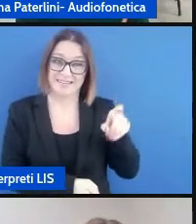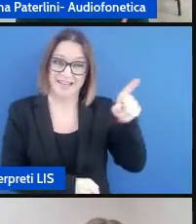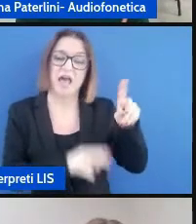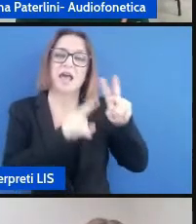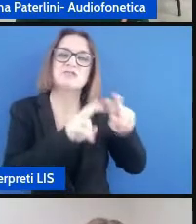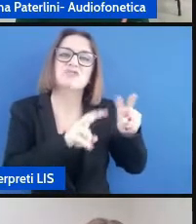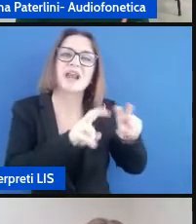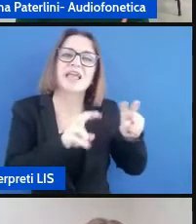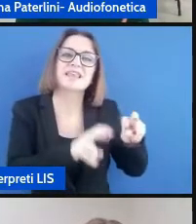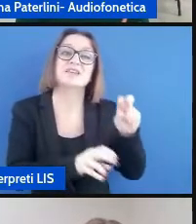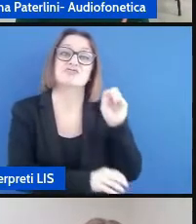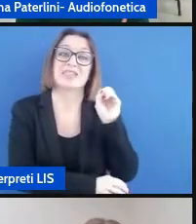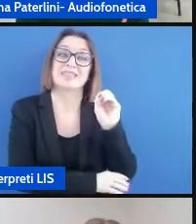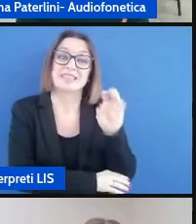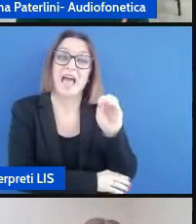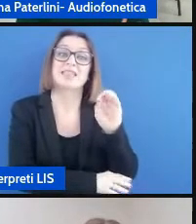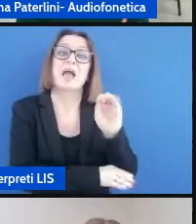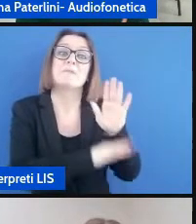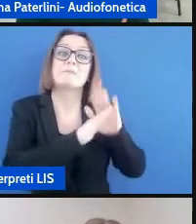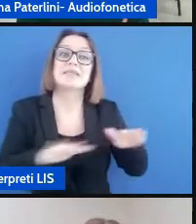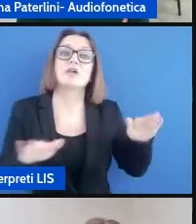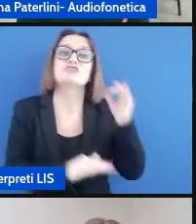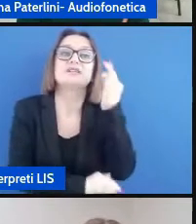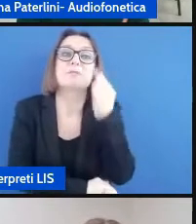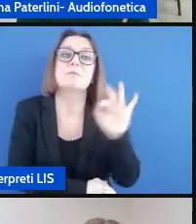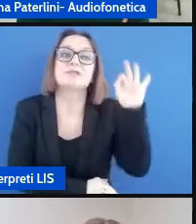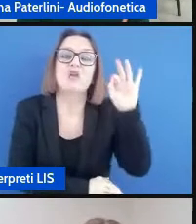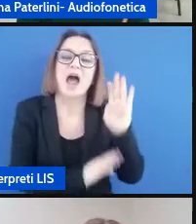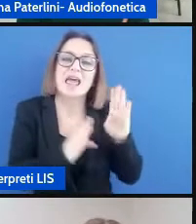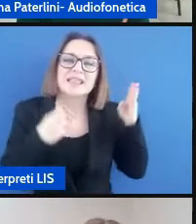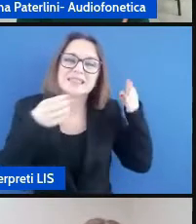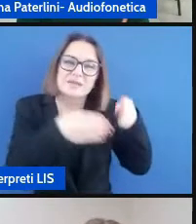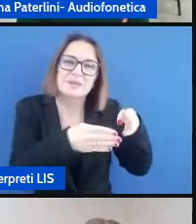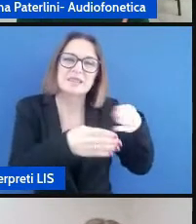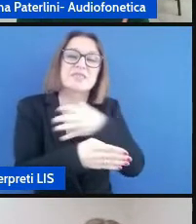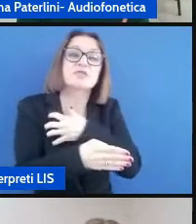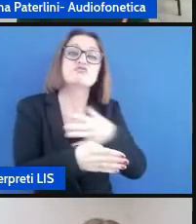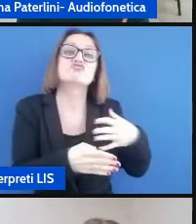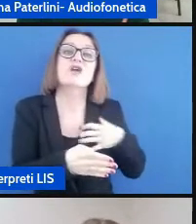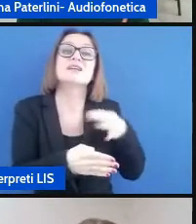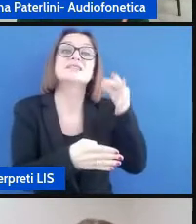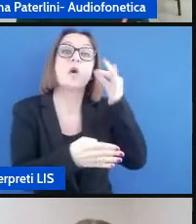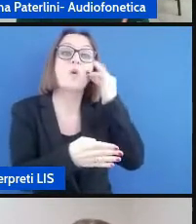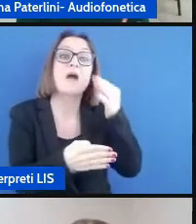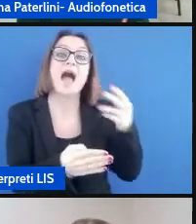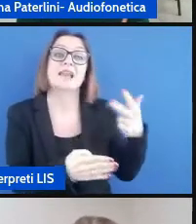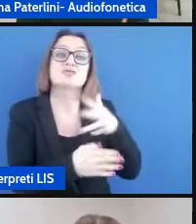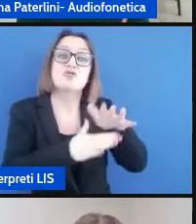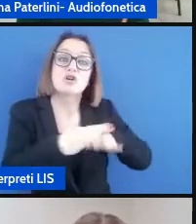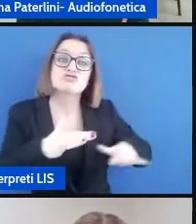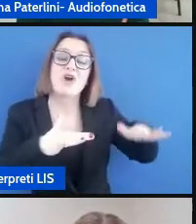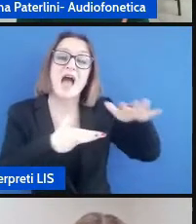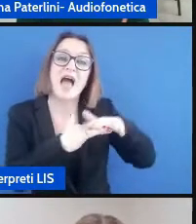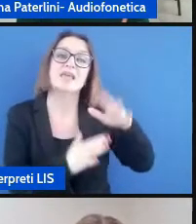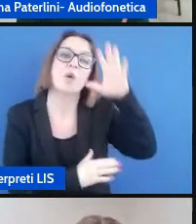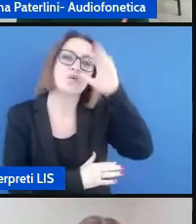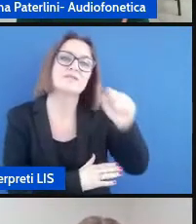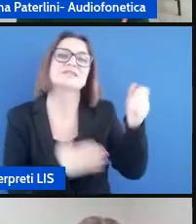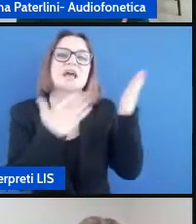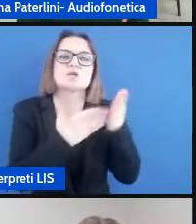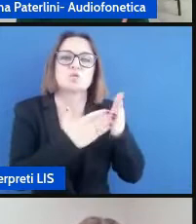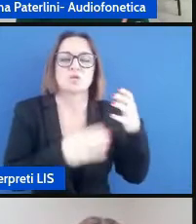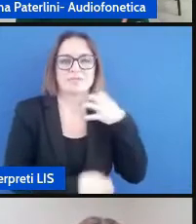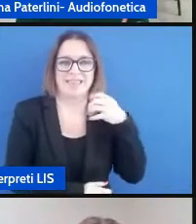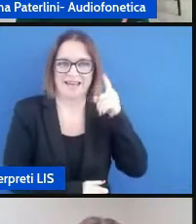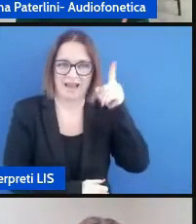didattica e pedagogia speciale del dipartimento di scienze umane e sociali dell'università degli studi di